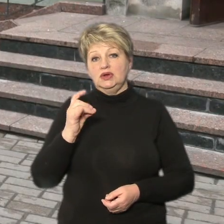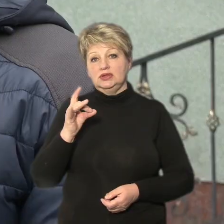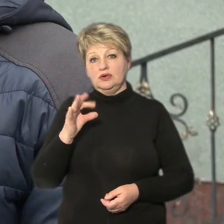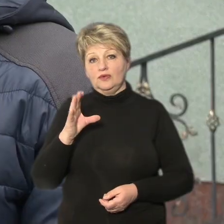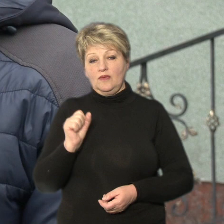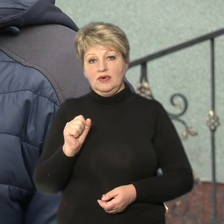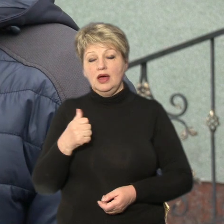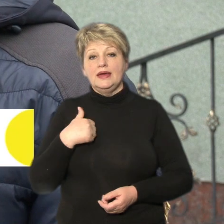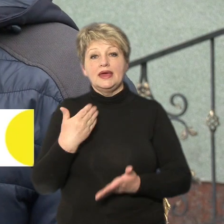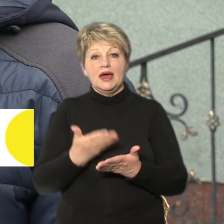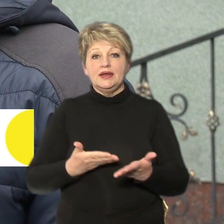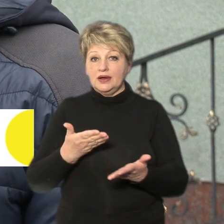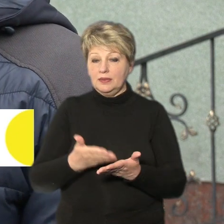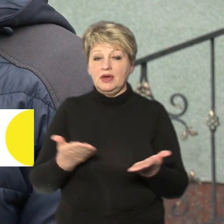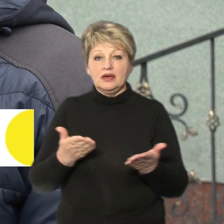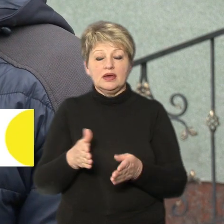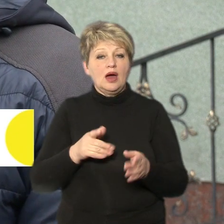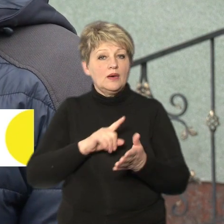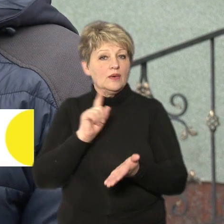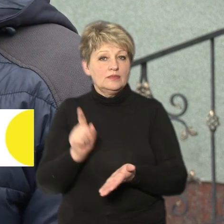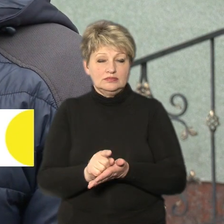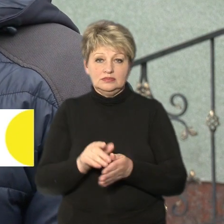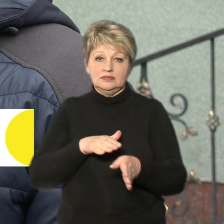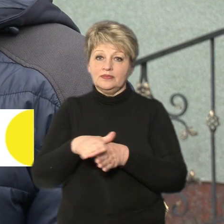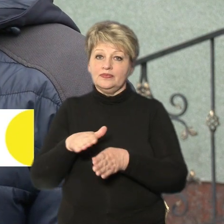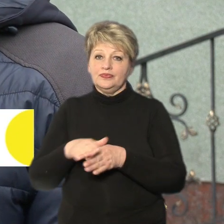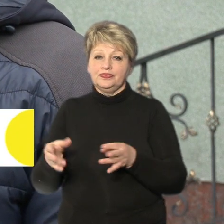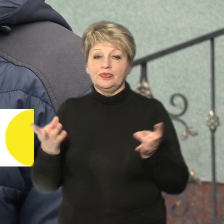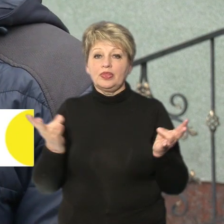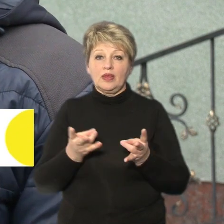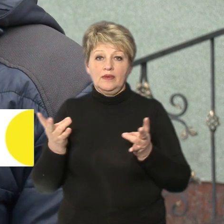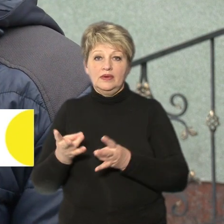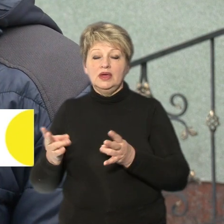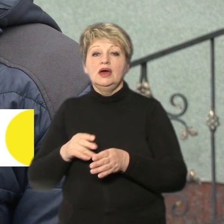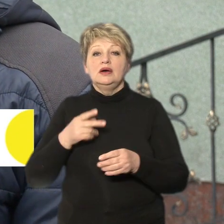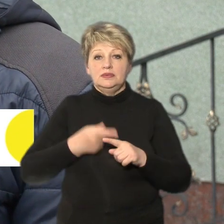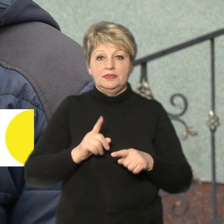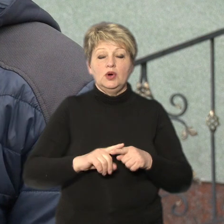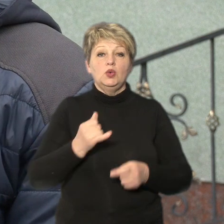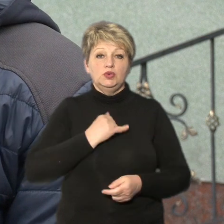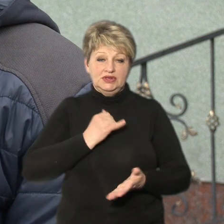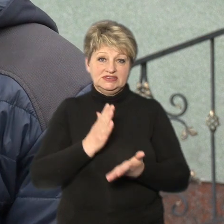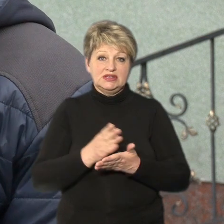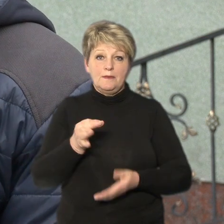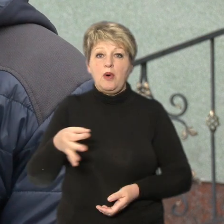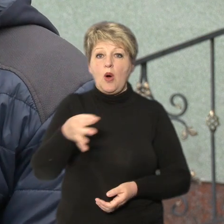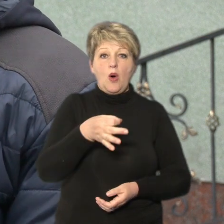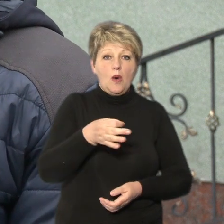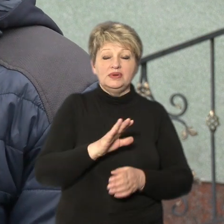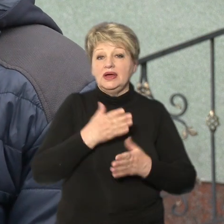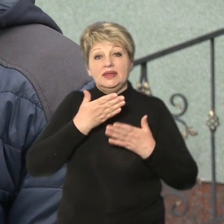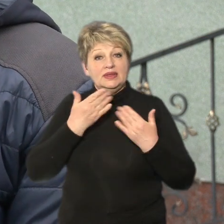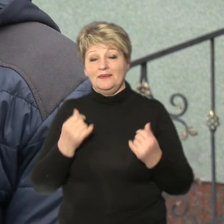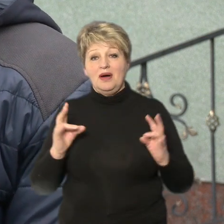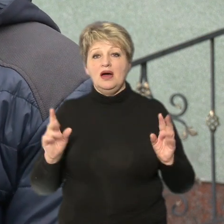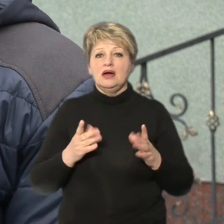Є рекомендації, яких необхідно дотримуватися, і на щастя, всі їх дотримуються, тому у нас в області і не виникає надзвичайних